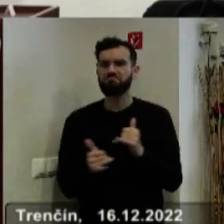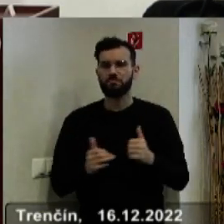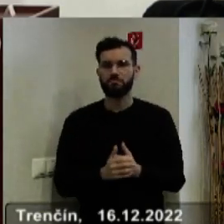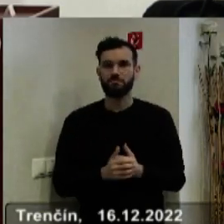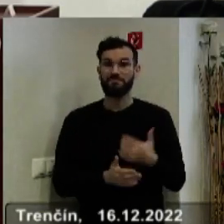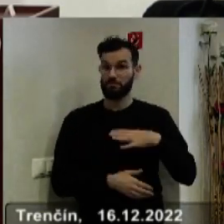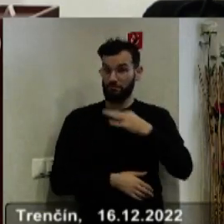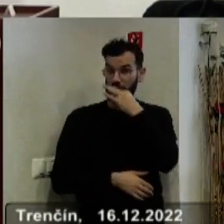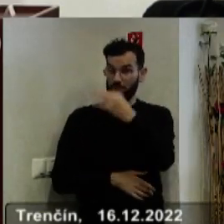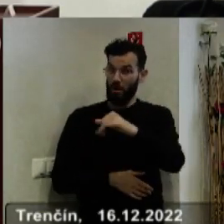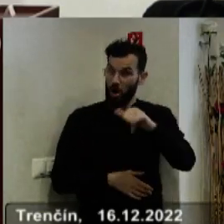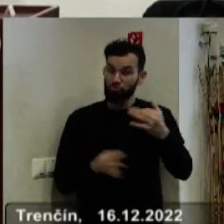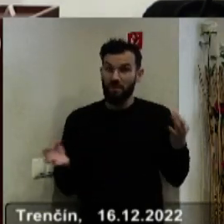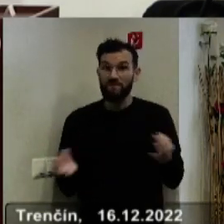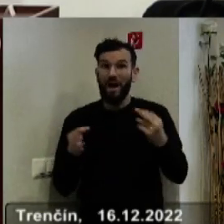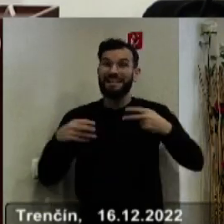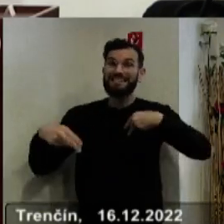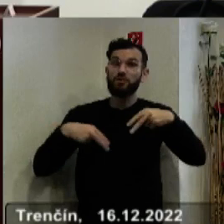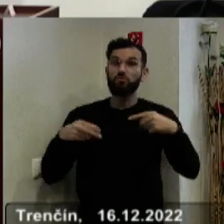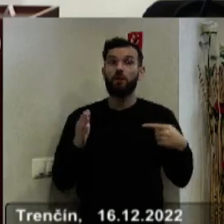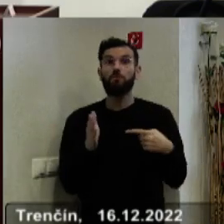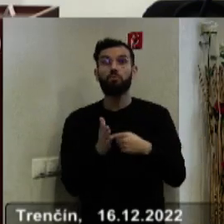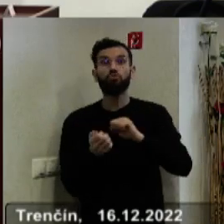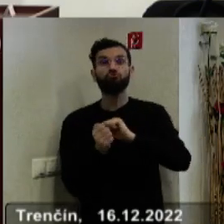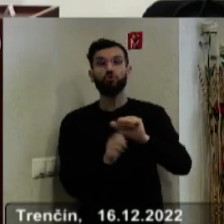Chcem sa spýtať ešte niekto, prosím vás, do diskusie k tomu bodu 11.